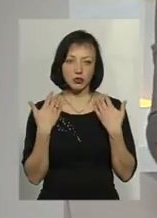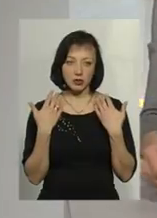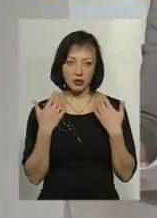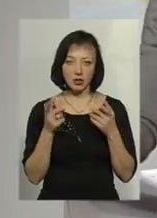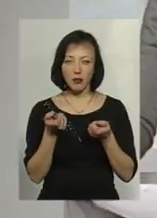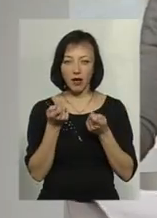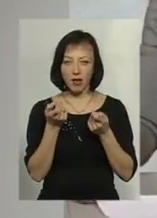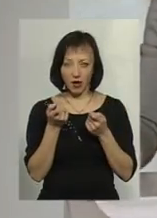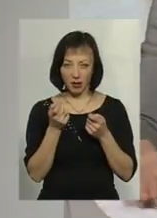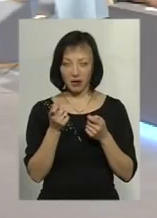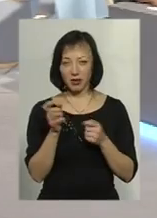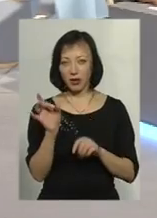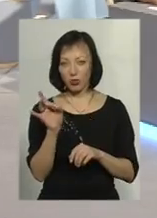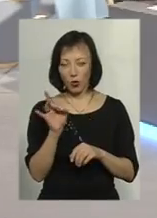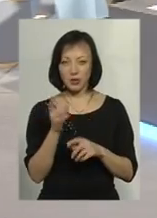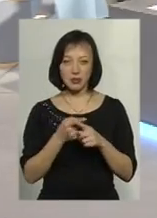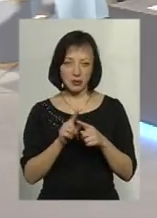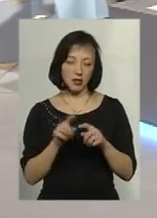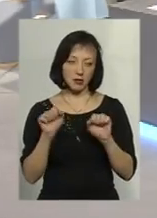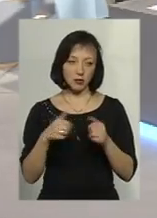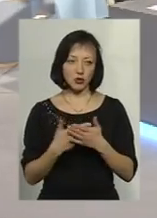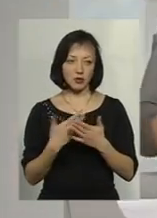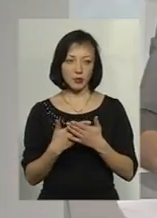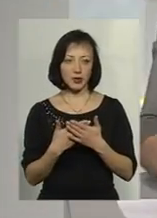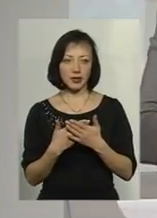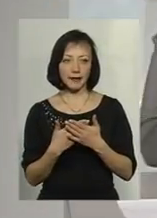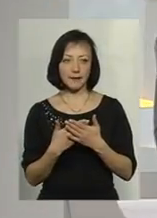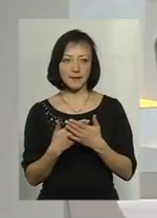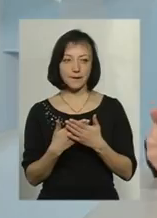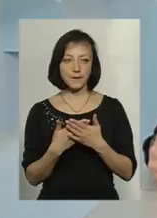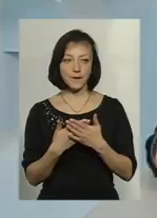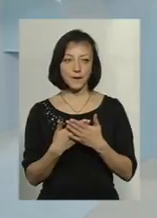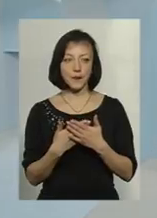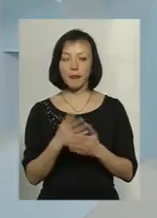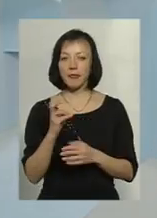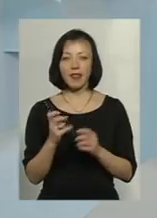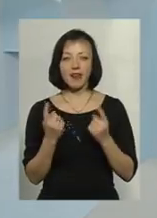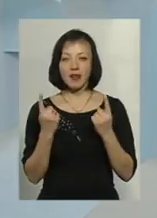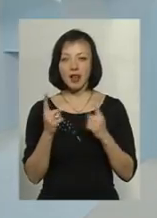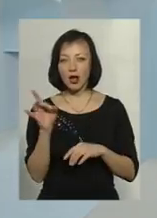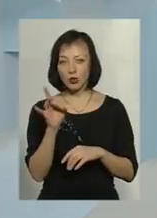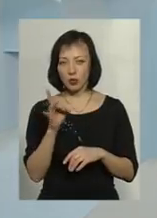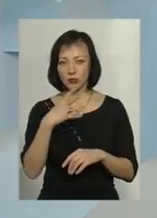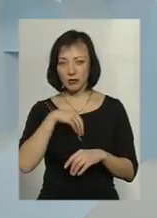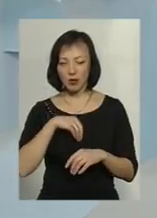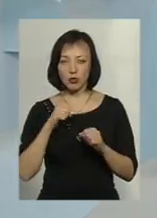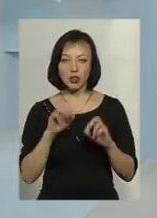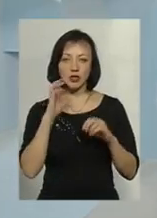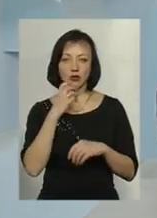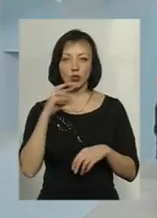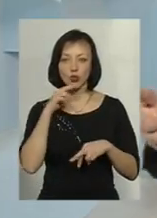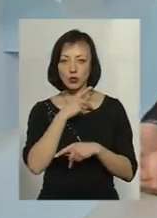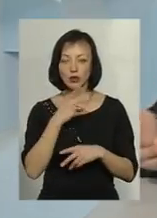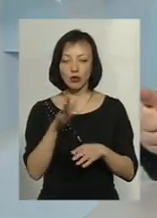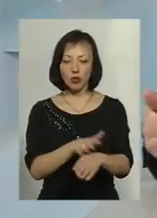може так трапитися, що це навіть там якісь... При невеликій навіть дозі людина може отримати дуже серйозне утруйнення, якщо воно